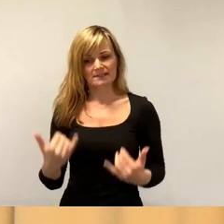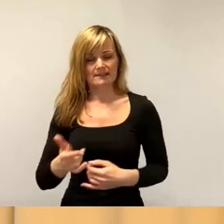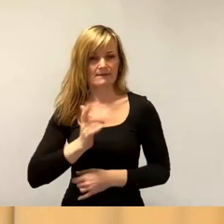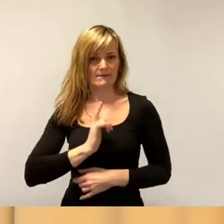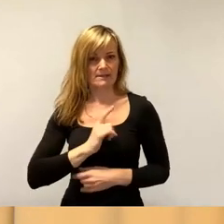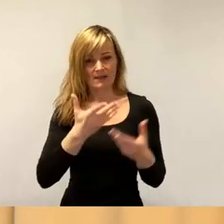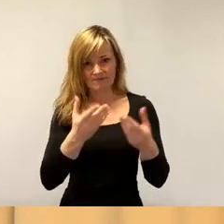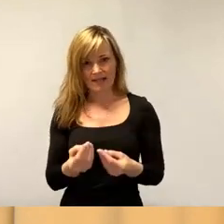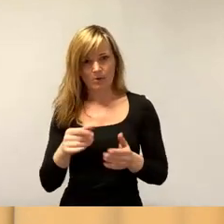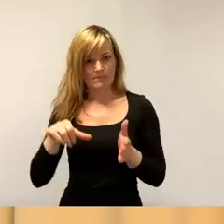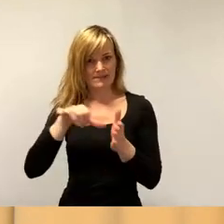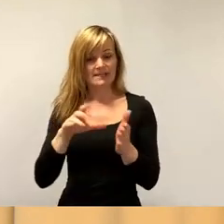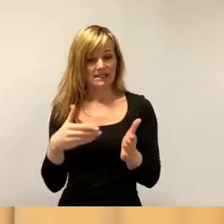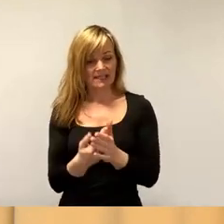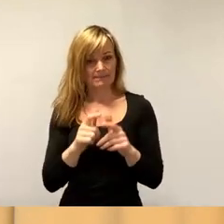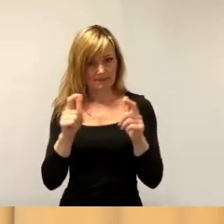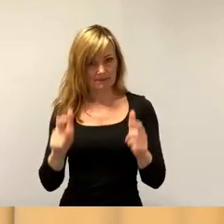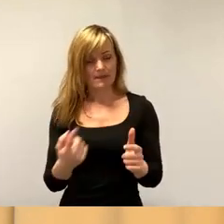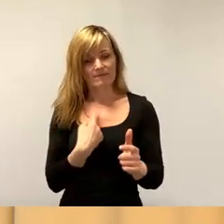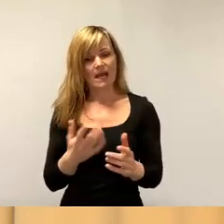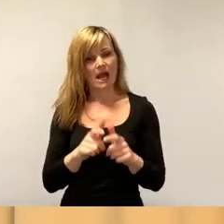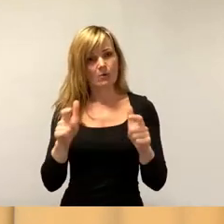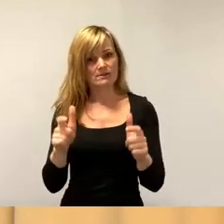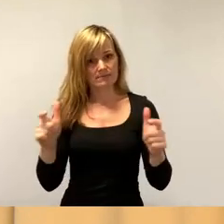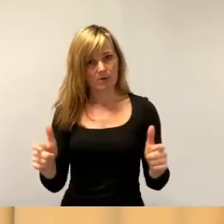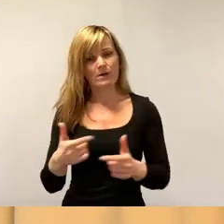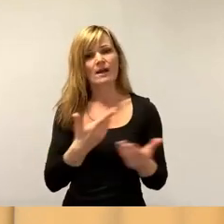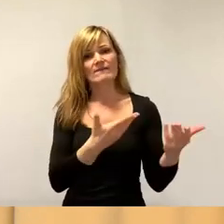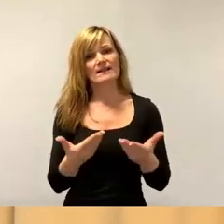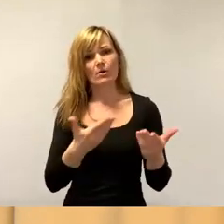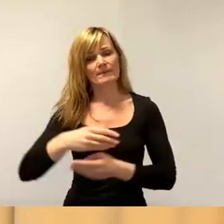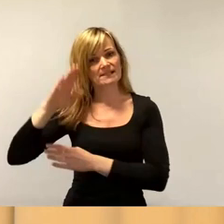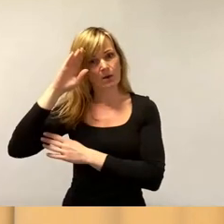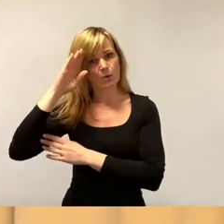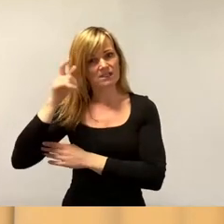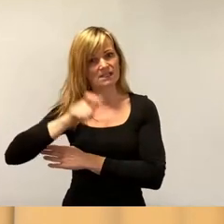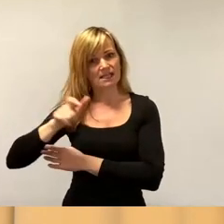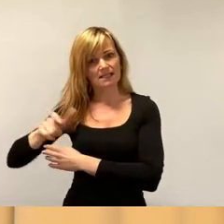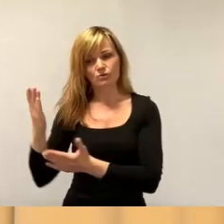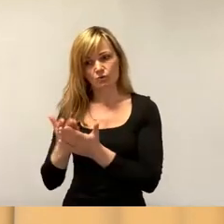gibt es ja bereits. Wir bauen das aus. Die Willkommenslotsen sind entsprechend schon ausgeschrieben.